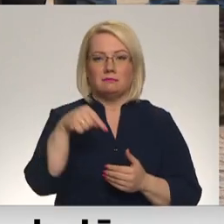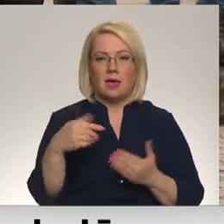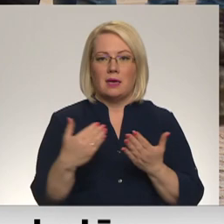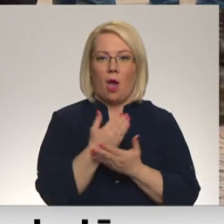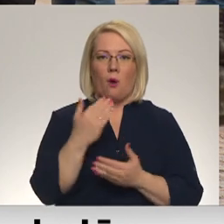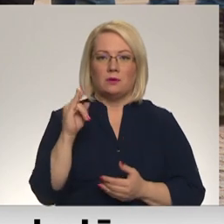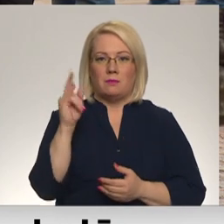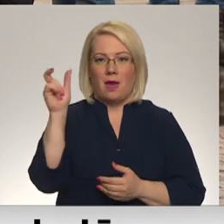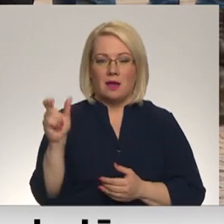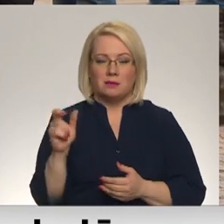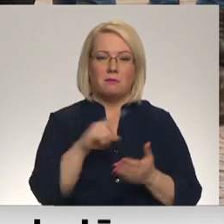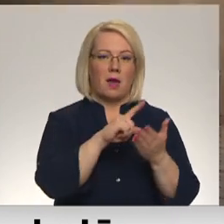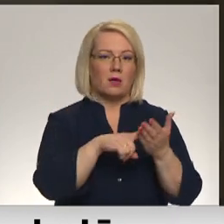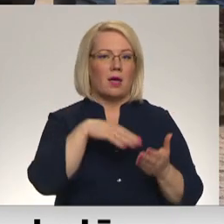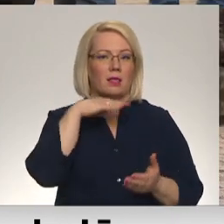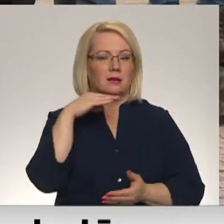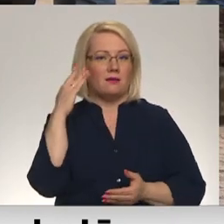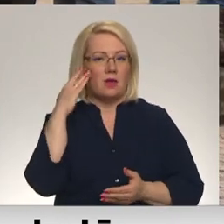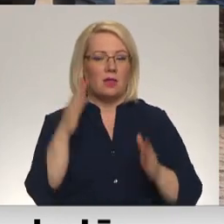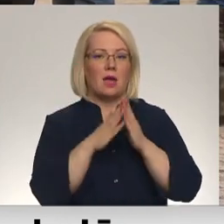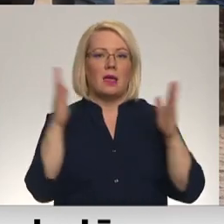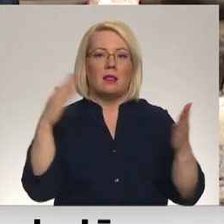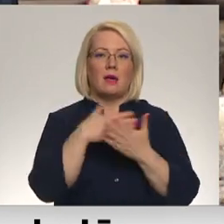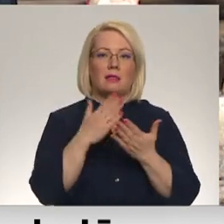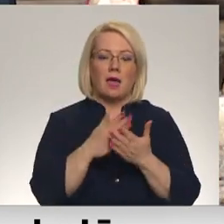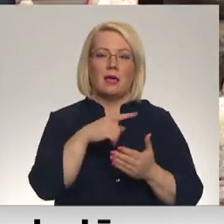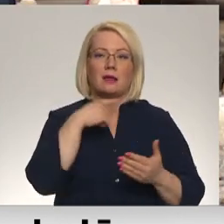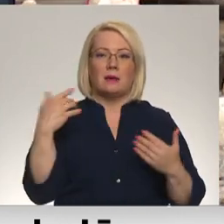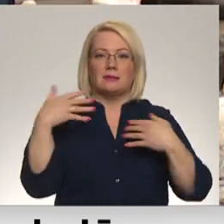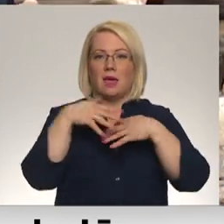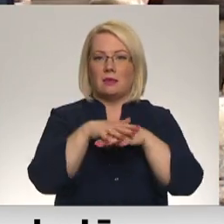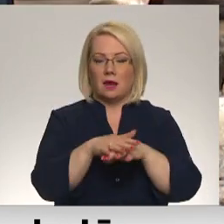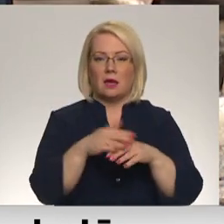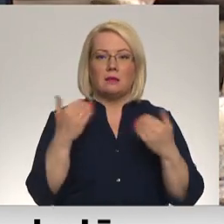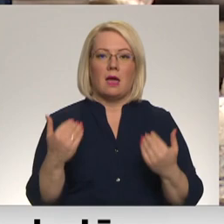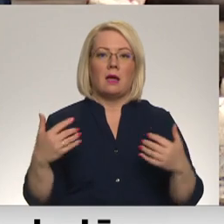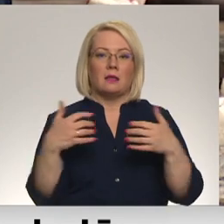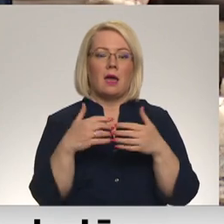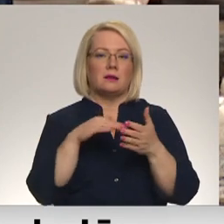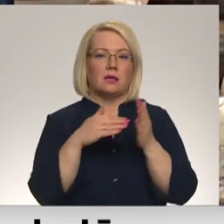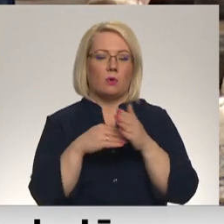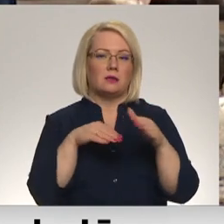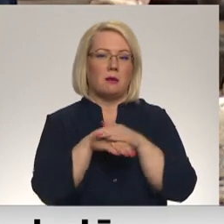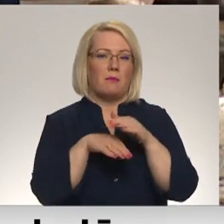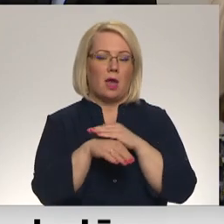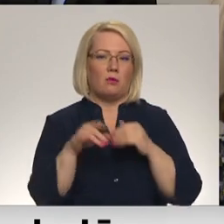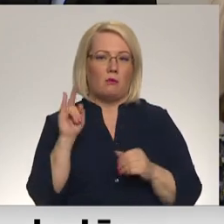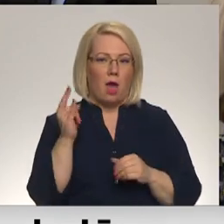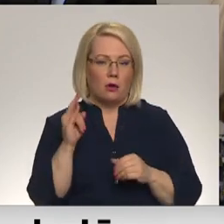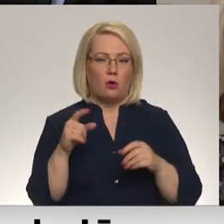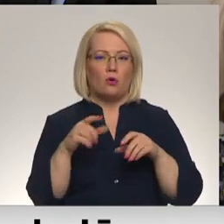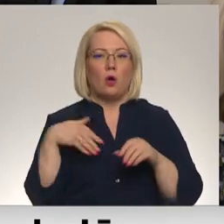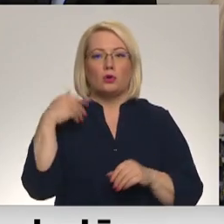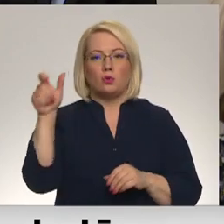pajautāt klases viedokli. Lielākā daļa gribēs integrēt jauniņo, šobrīd kara situācijā bēgļu bērnu, un no skolēniem